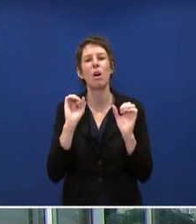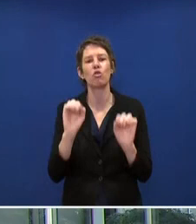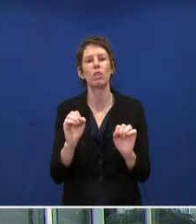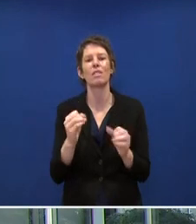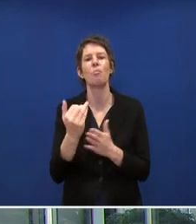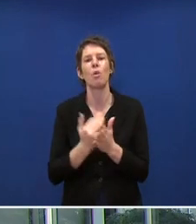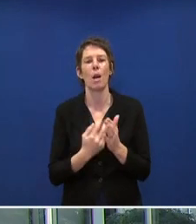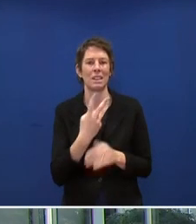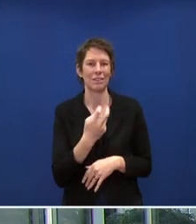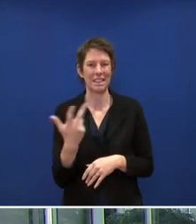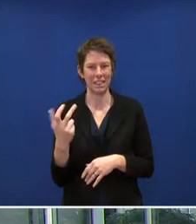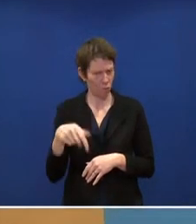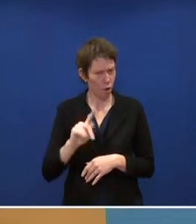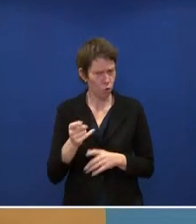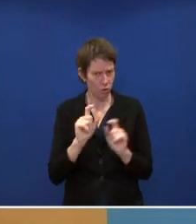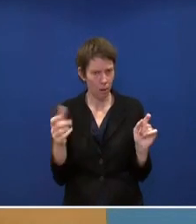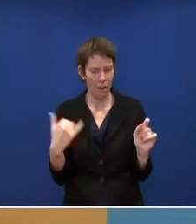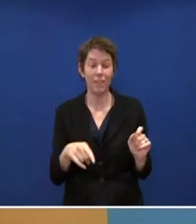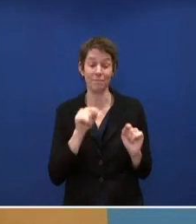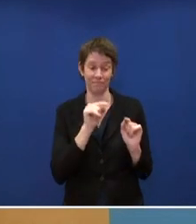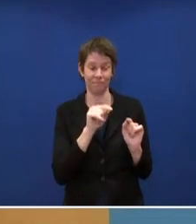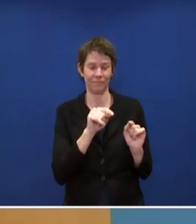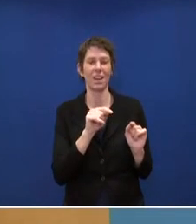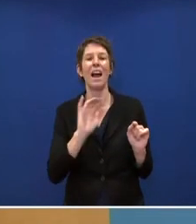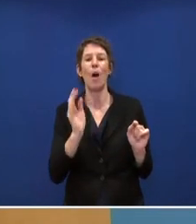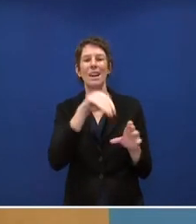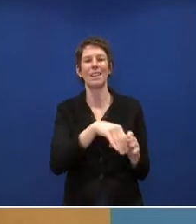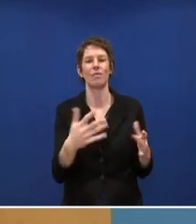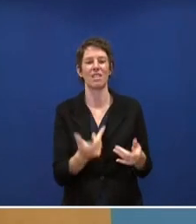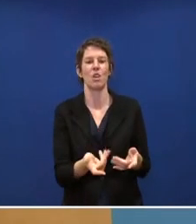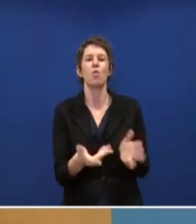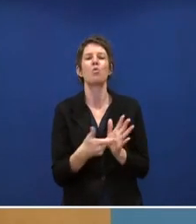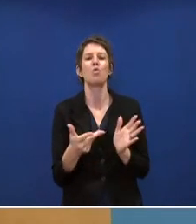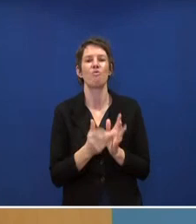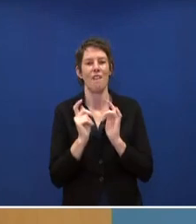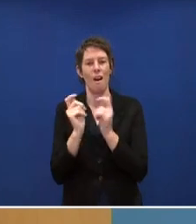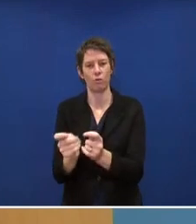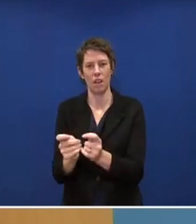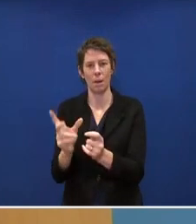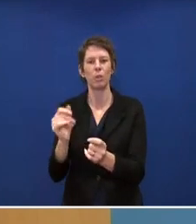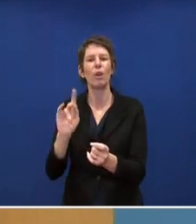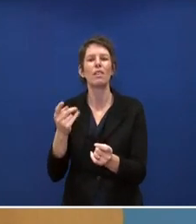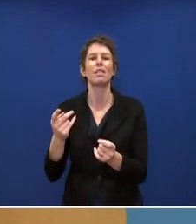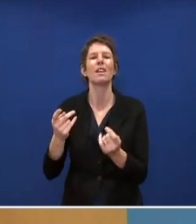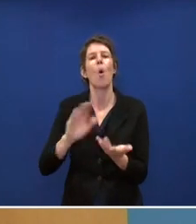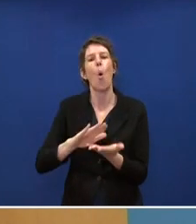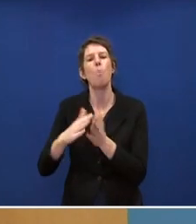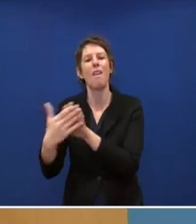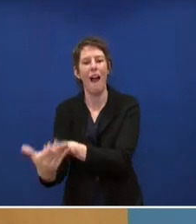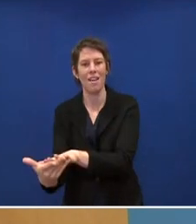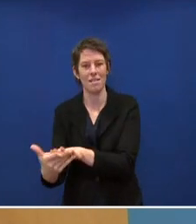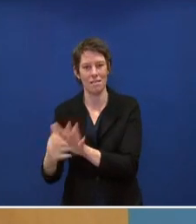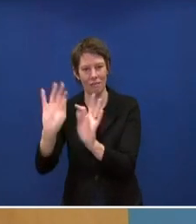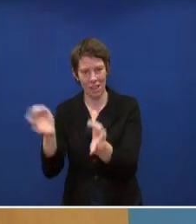2030, was ja heute schon Thema war. Da ist ein Prüfauftrag enthalten zur Begrenzung der Umlagefähigkeit der CO2